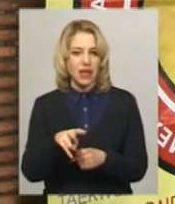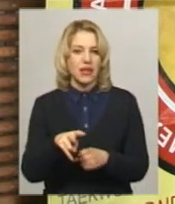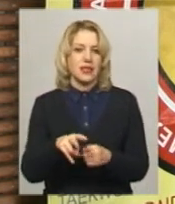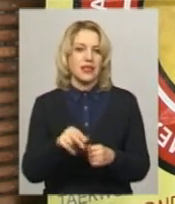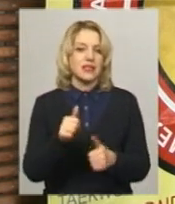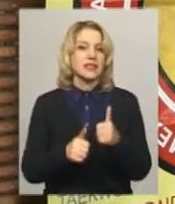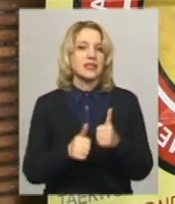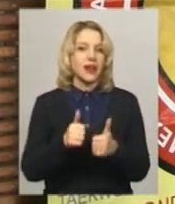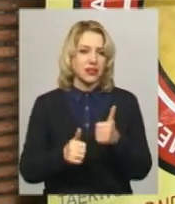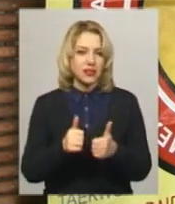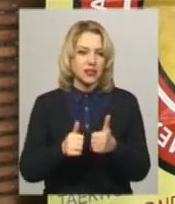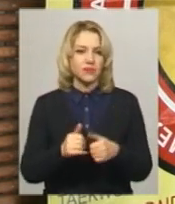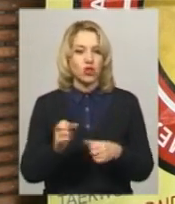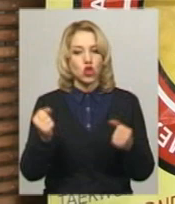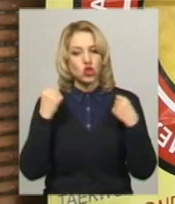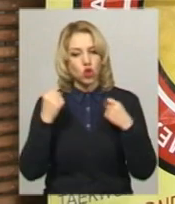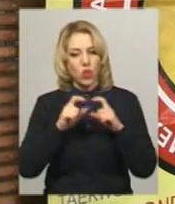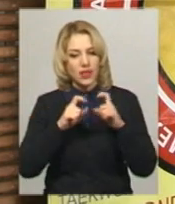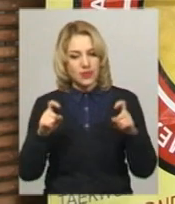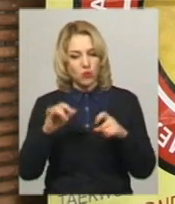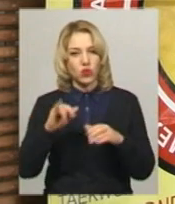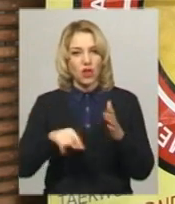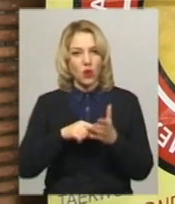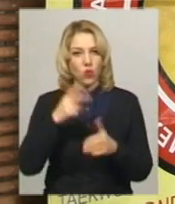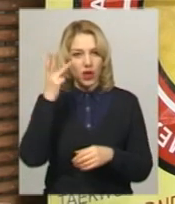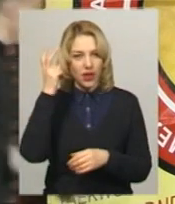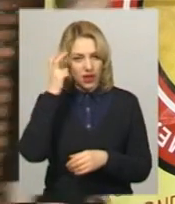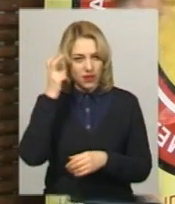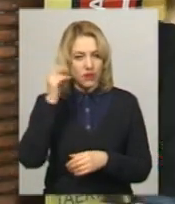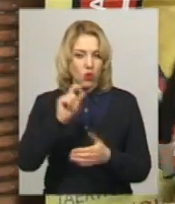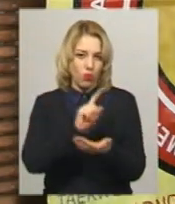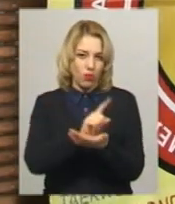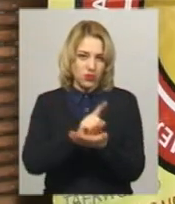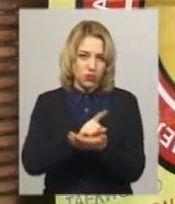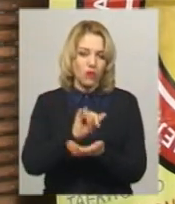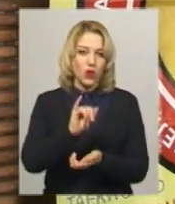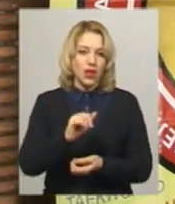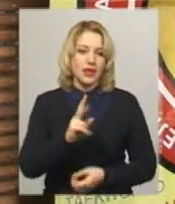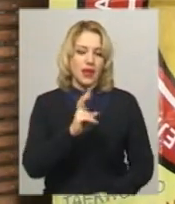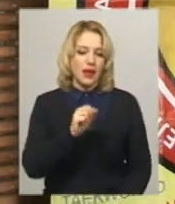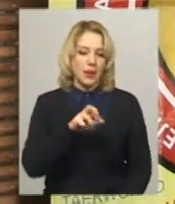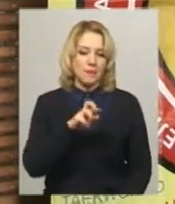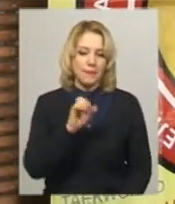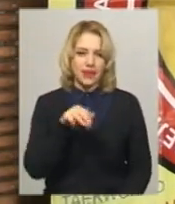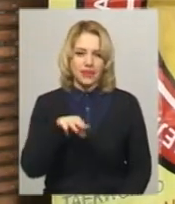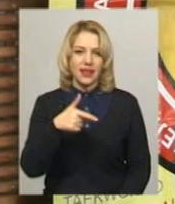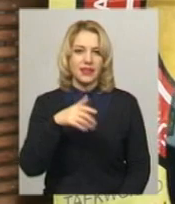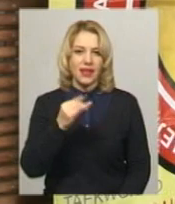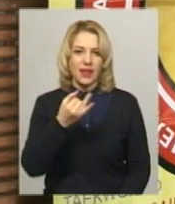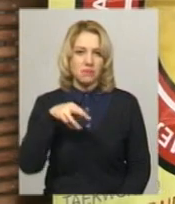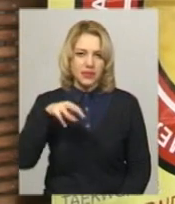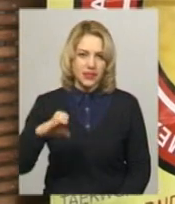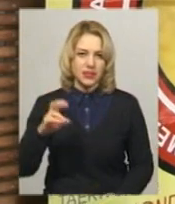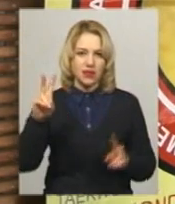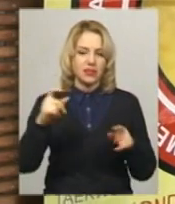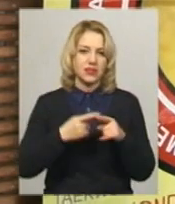школи спорту в Києві обов'язково, і комбат геймс – це нові змагання,